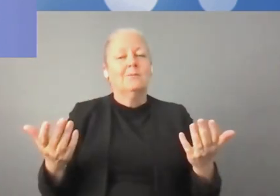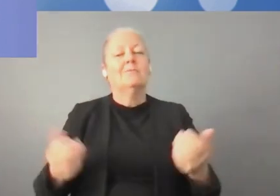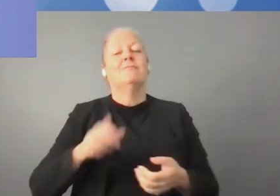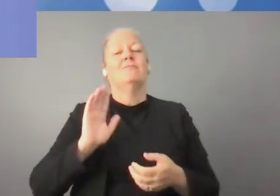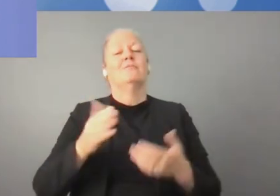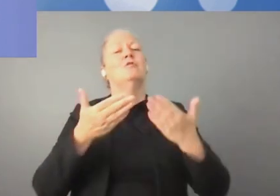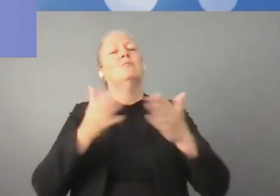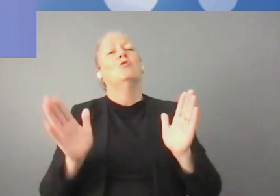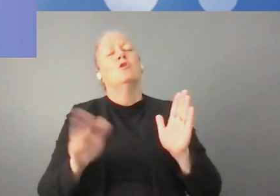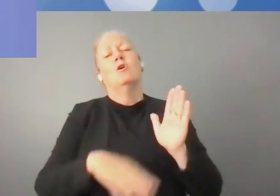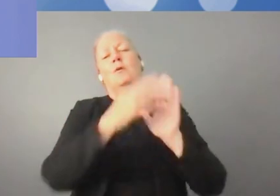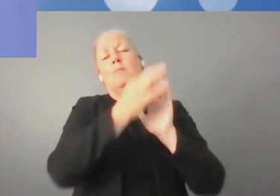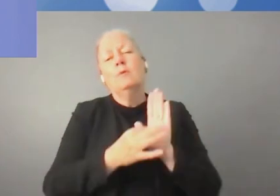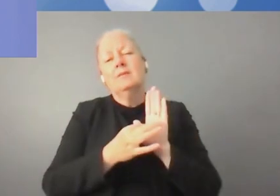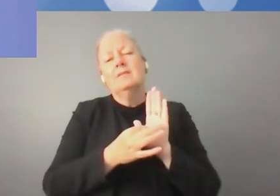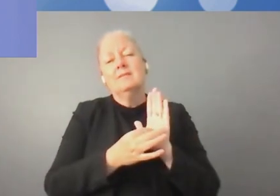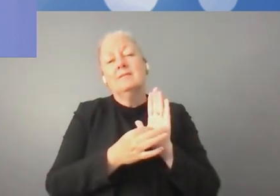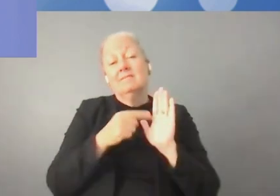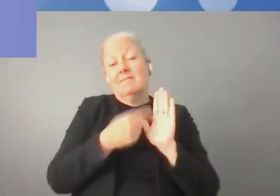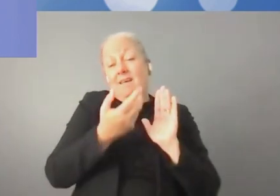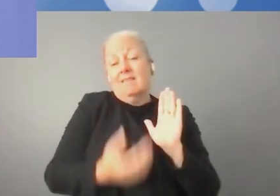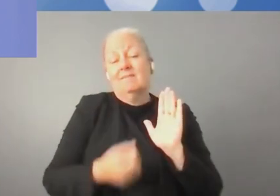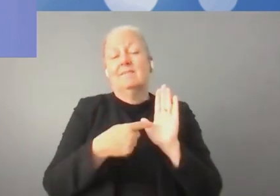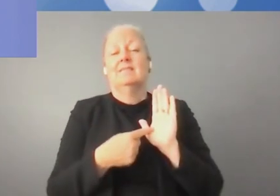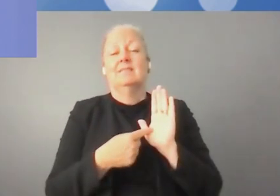réussissent aussi à profiter de la révolution numérique.